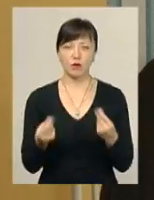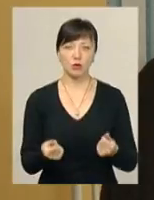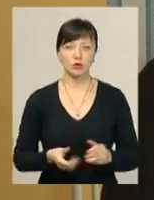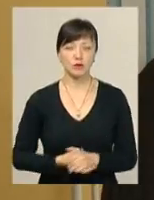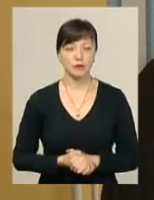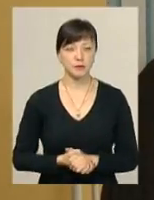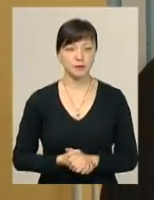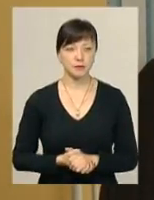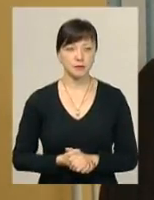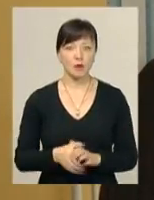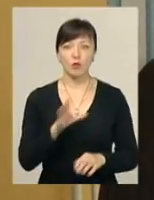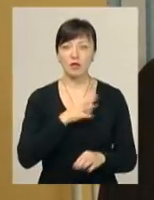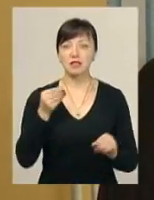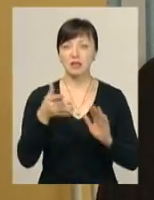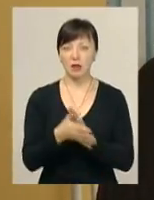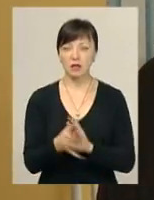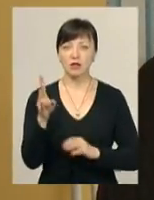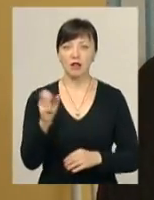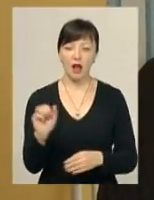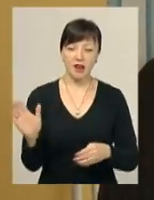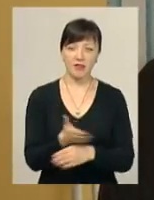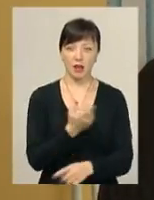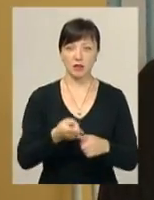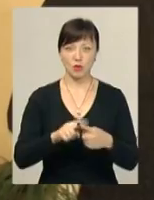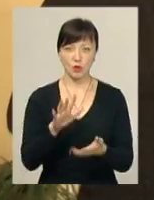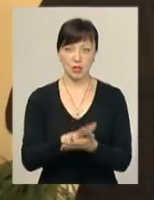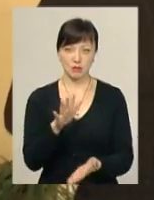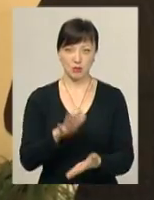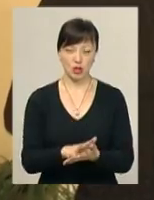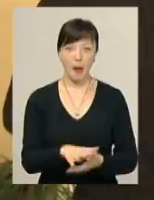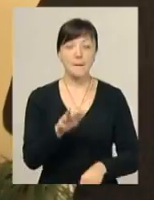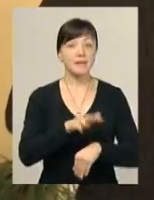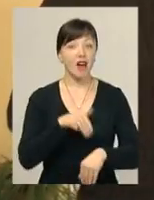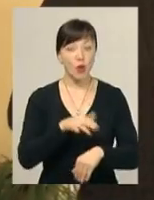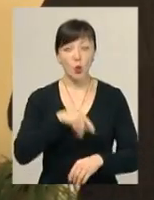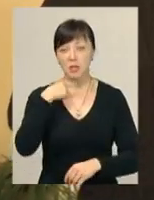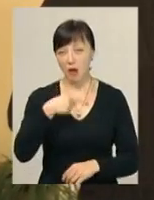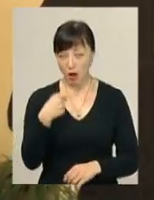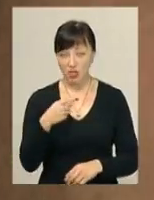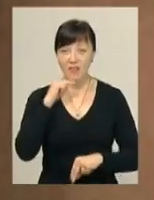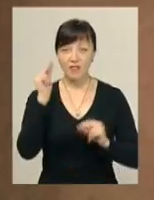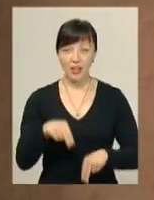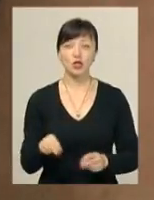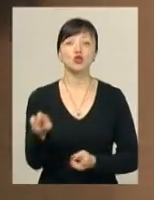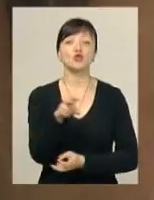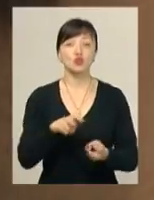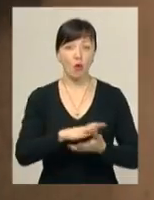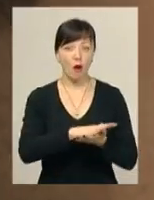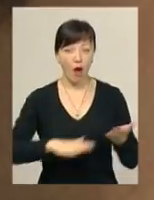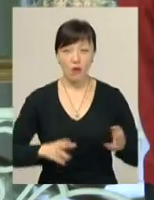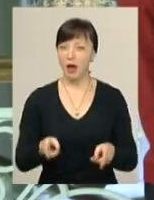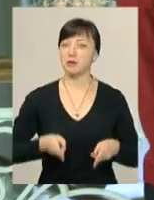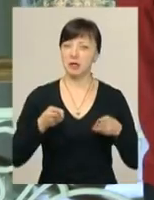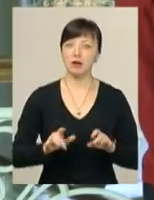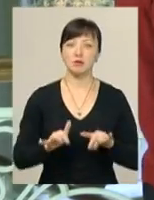коштів, які були затрачені на ліквідацію даного засмітчення. Правоохоронці запевняють, що винних шукають та кримінального